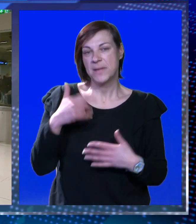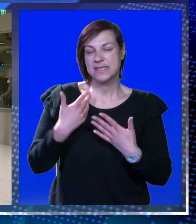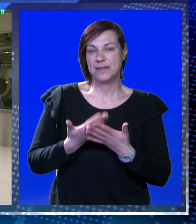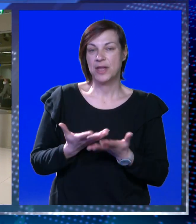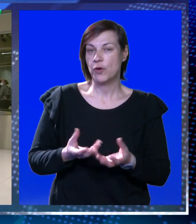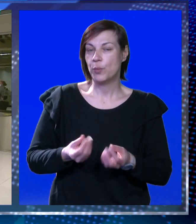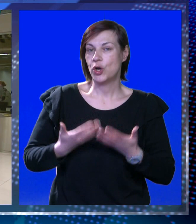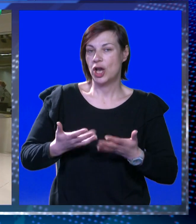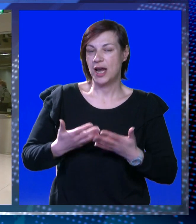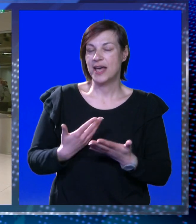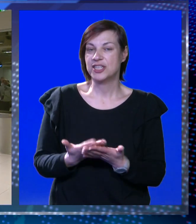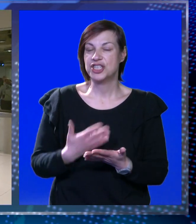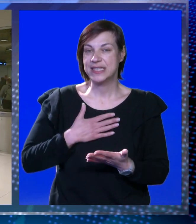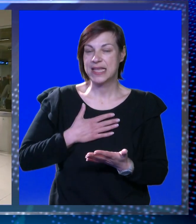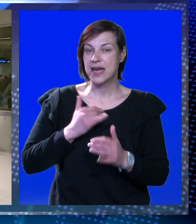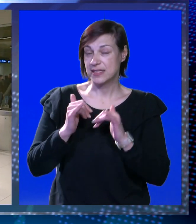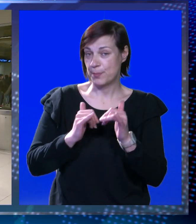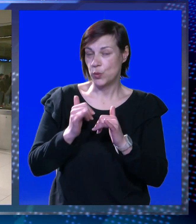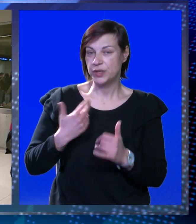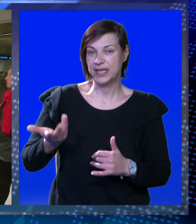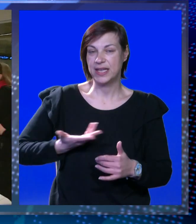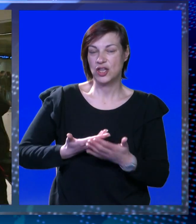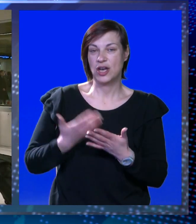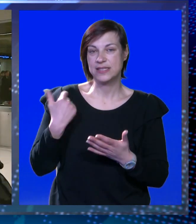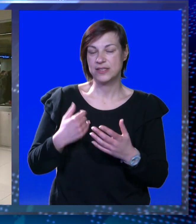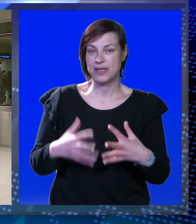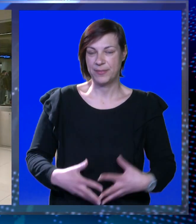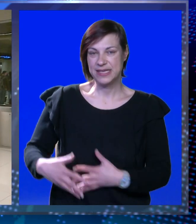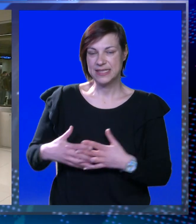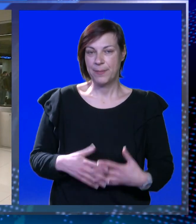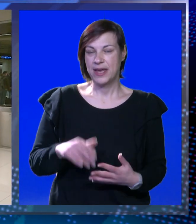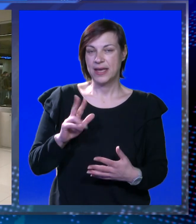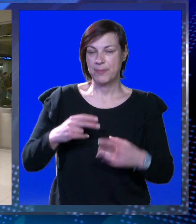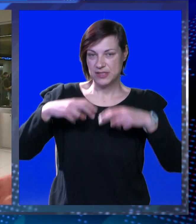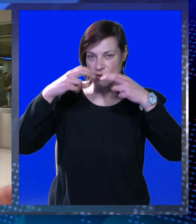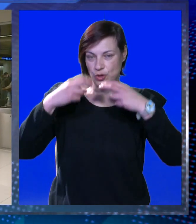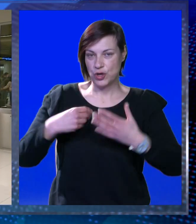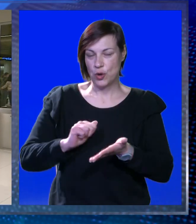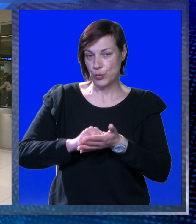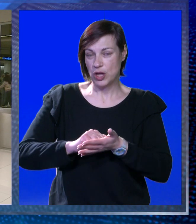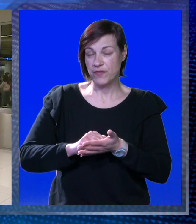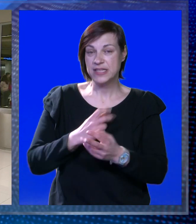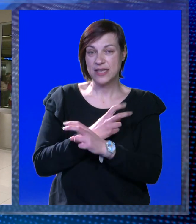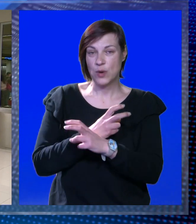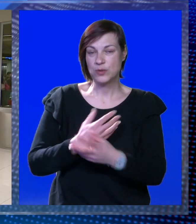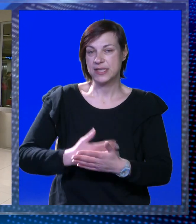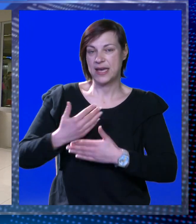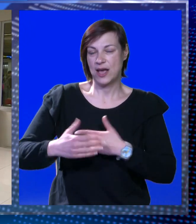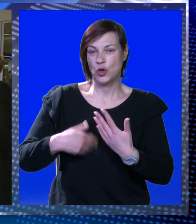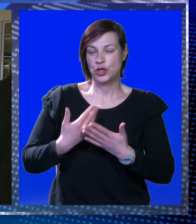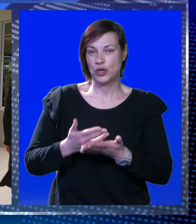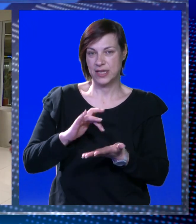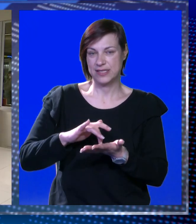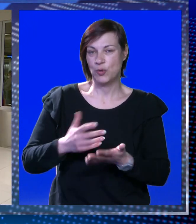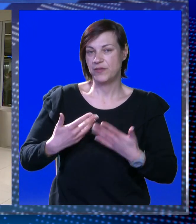Mislim da je ovo puno lakše i zgodnije za nas putnike. Dolazio sam iz SAD-a i imao sam kontrolu putovnice u Beću, a nakon